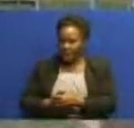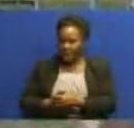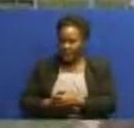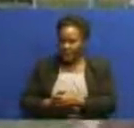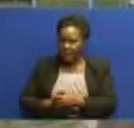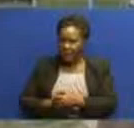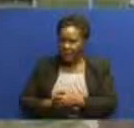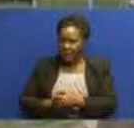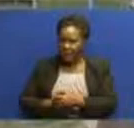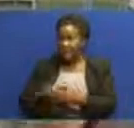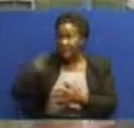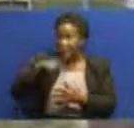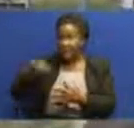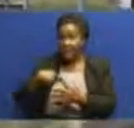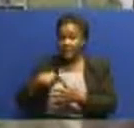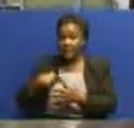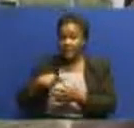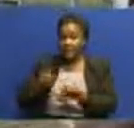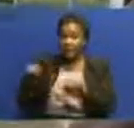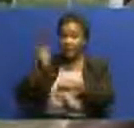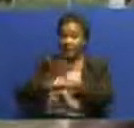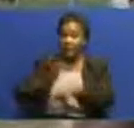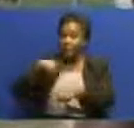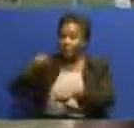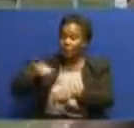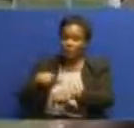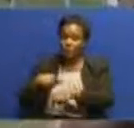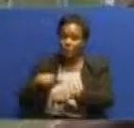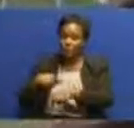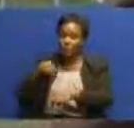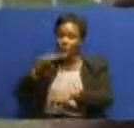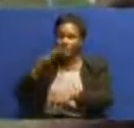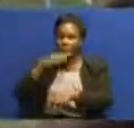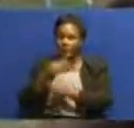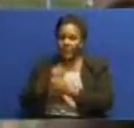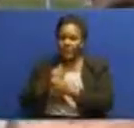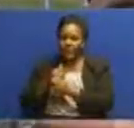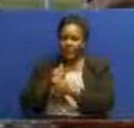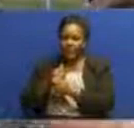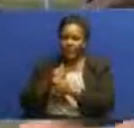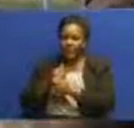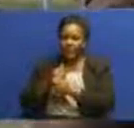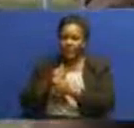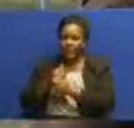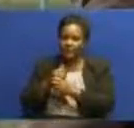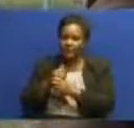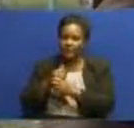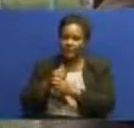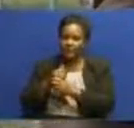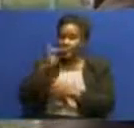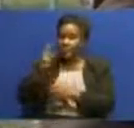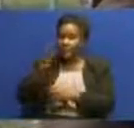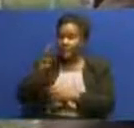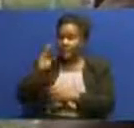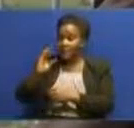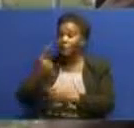workforce watalamu wetu wahabari tunawana habari tunenda polepole leo nafikizi tbc tunetaji wanahabari